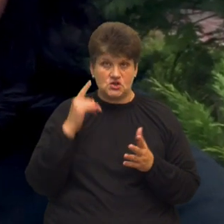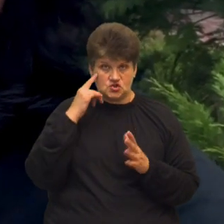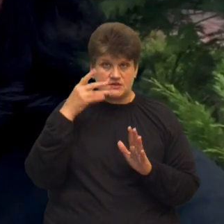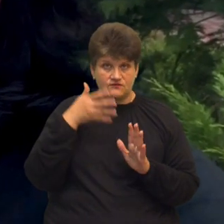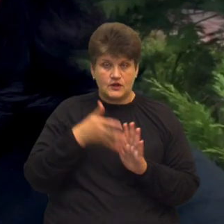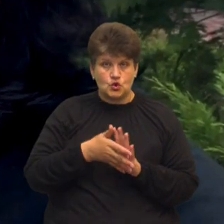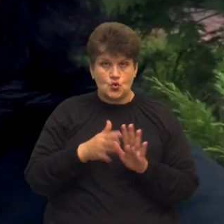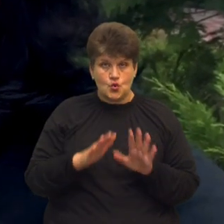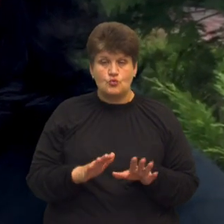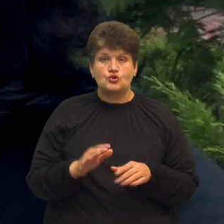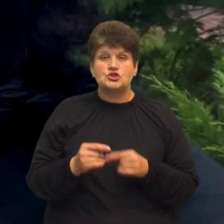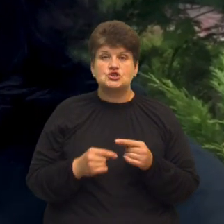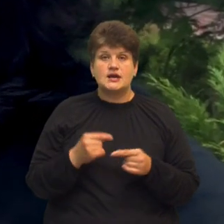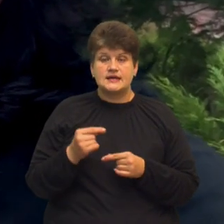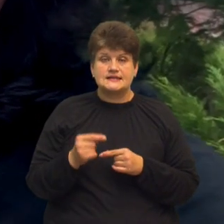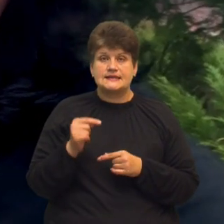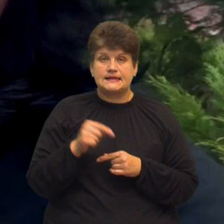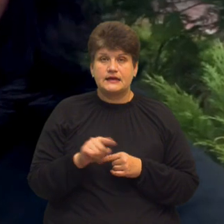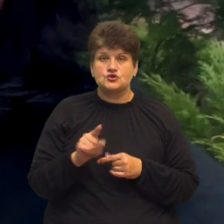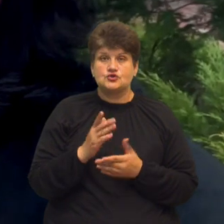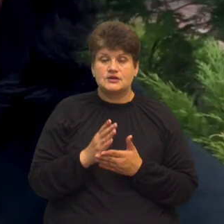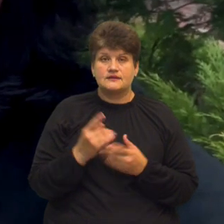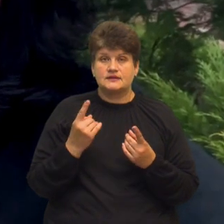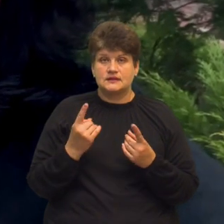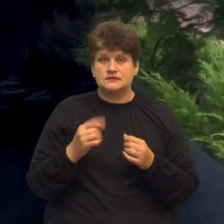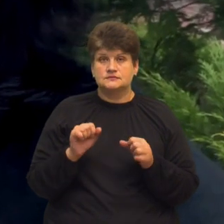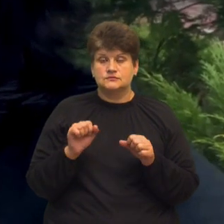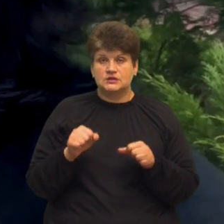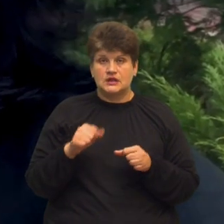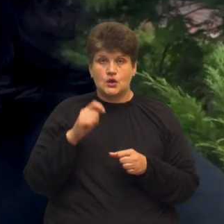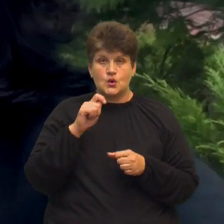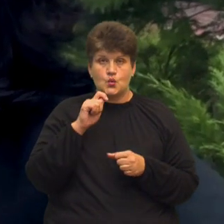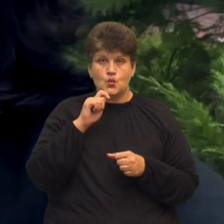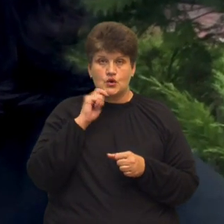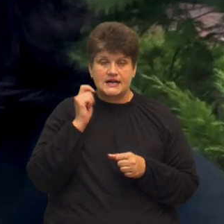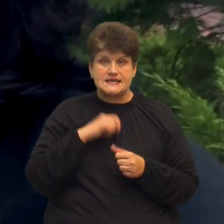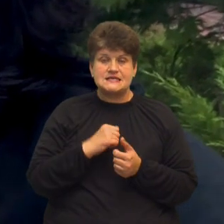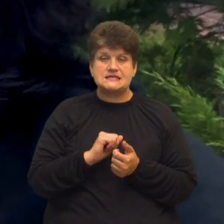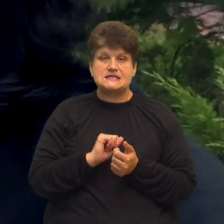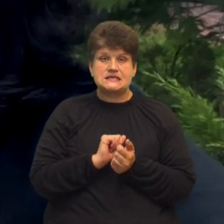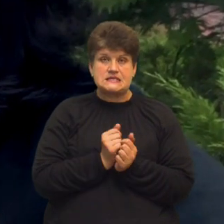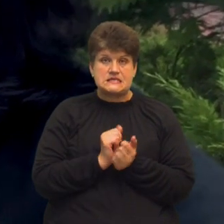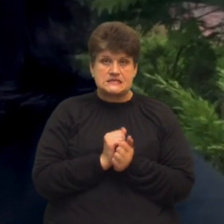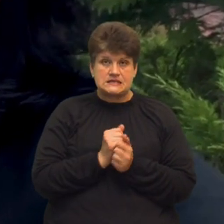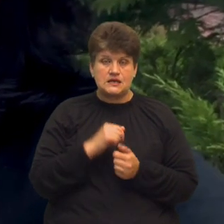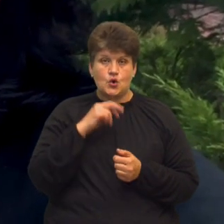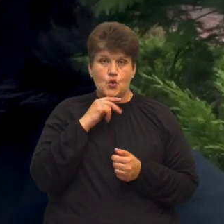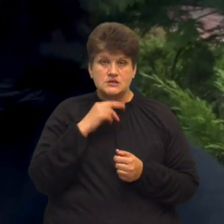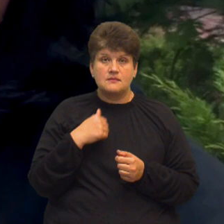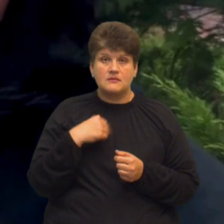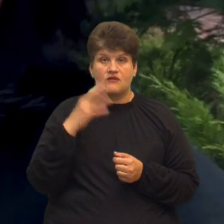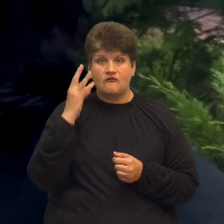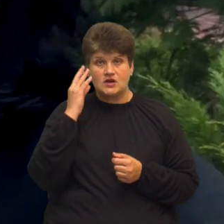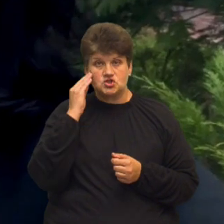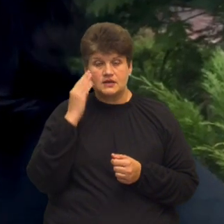через те, що є великий попит на українські сири козячі. І ми вважаємо,